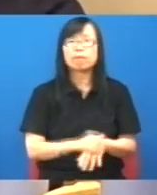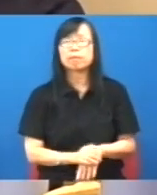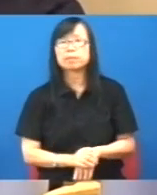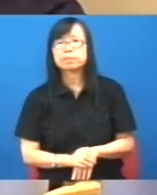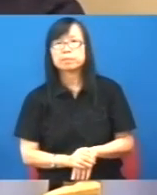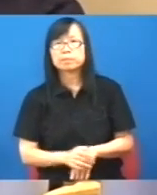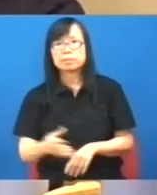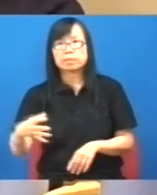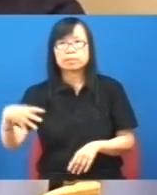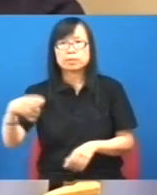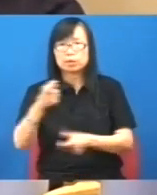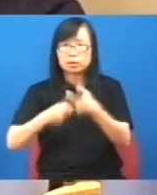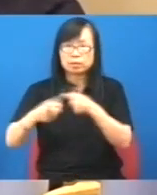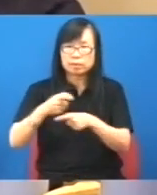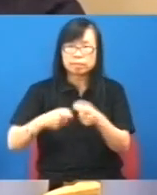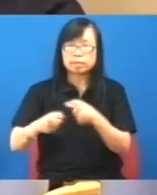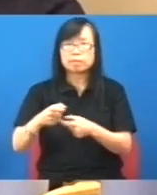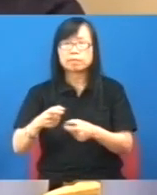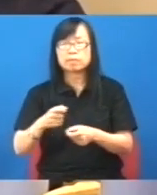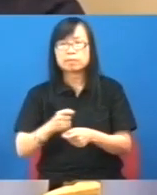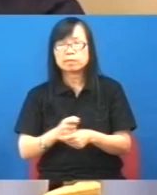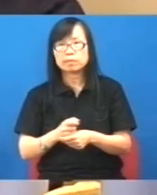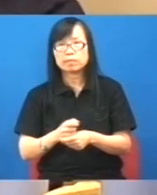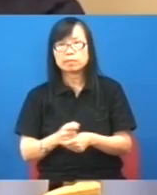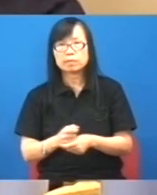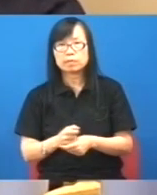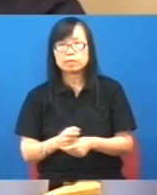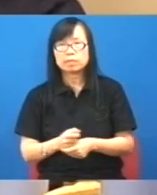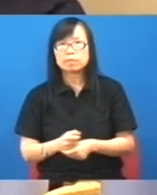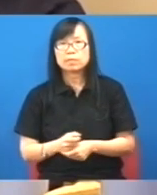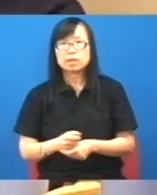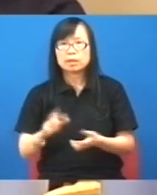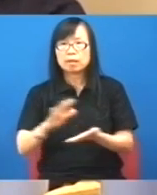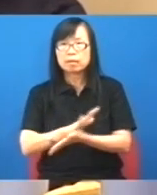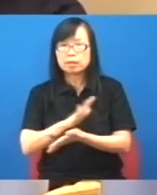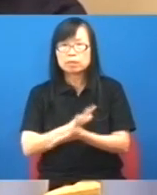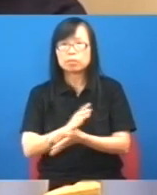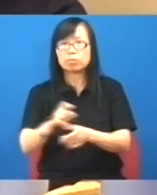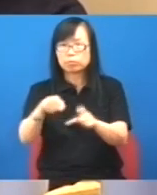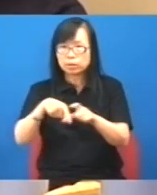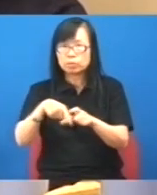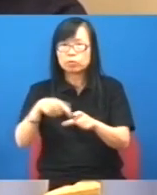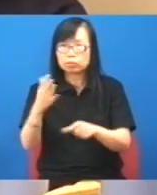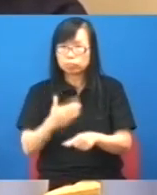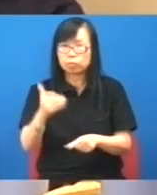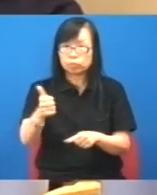我們的財政年度的收支其實很健康